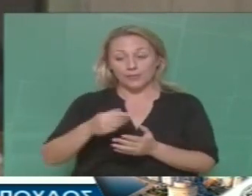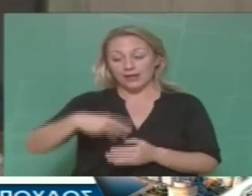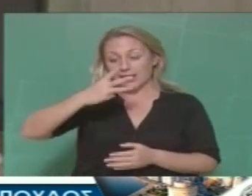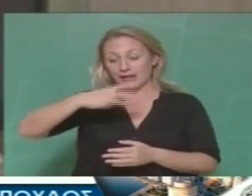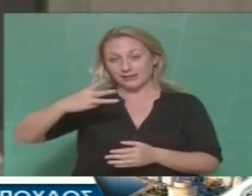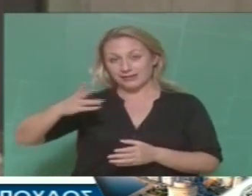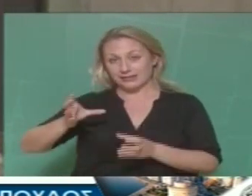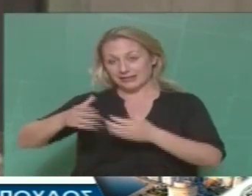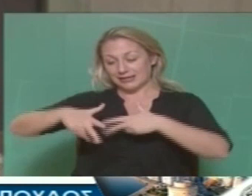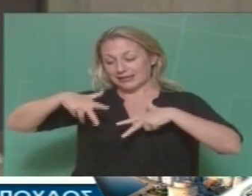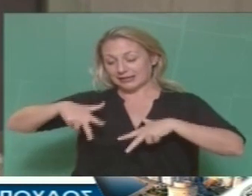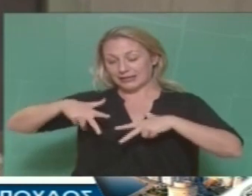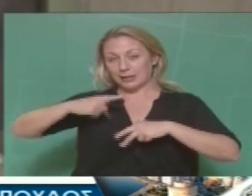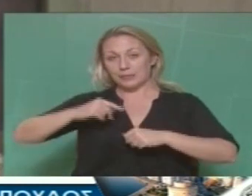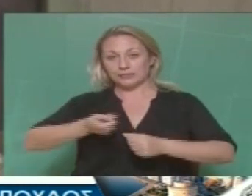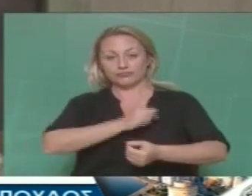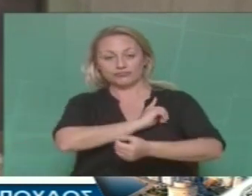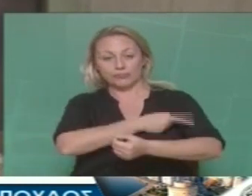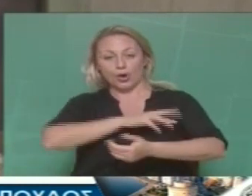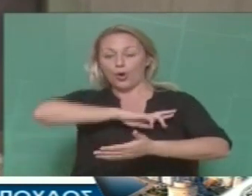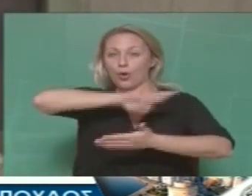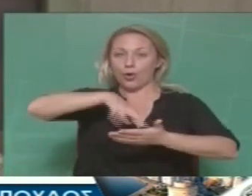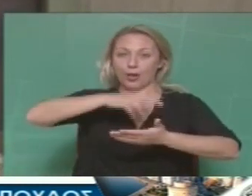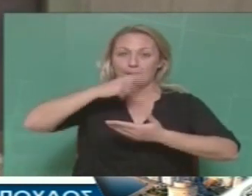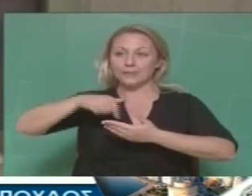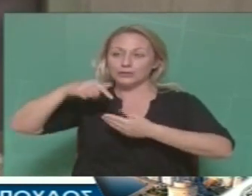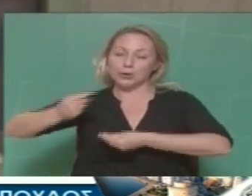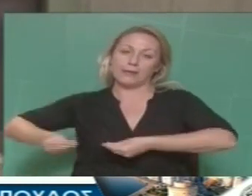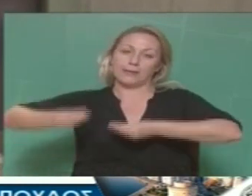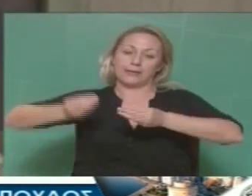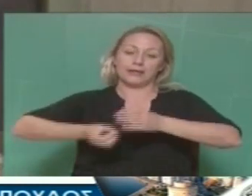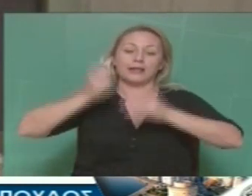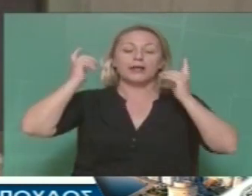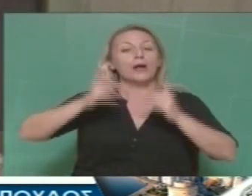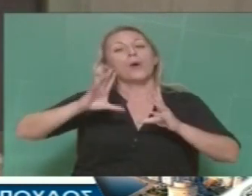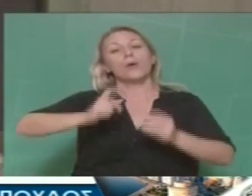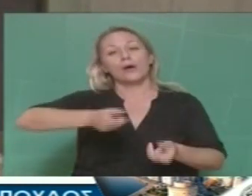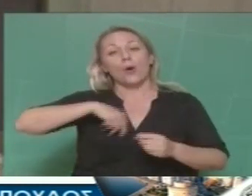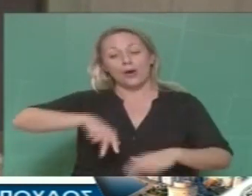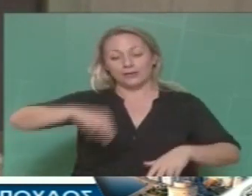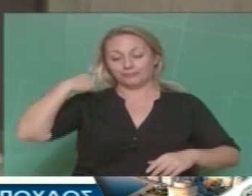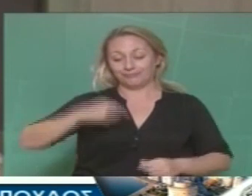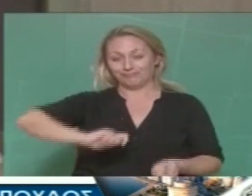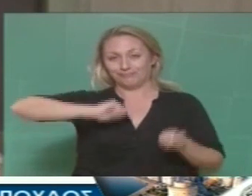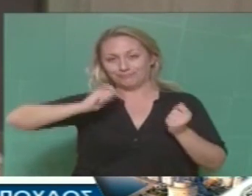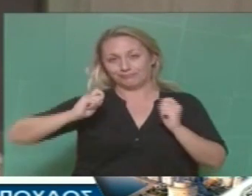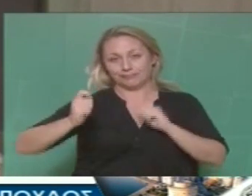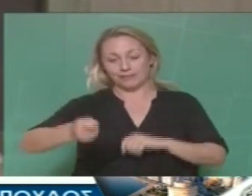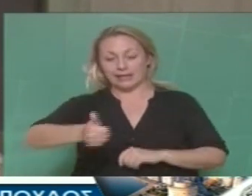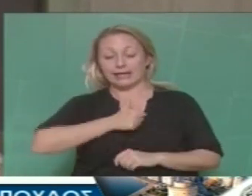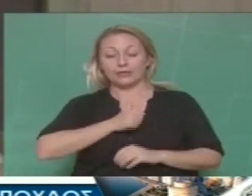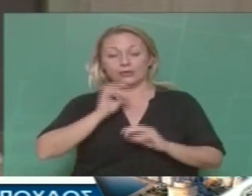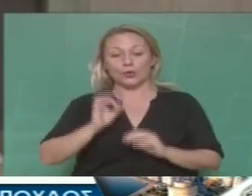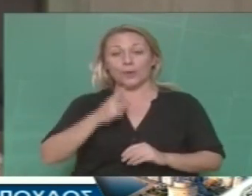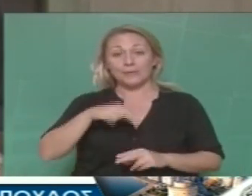προκαταγωνιστής, συνεχίζει βέβαια με τα λαμπαδεύθηκε αυτό στη Ν.Δ. των ιδιωτικοποιήσεων, σε βαθμό που σε